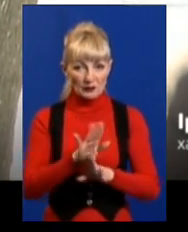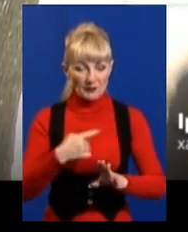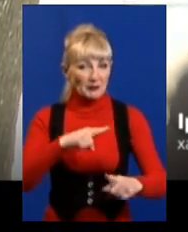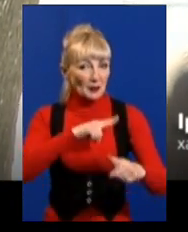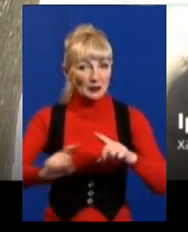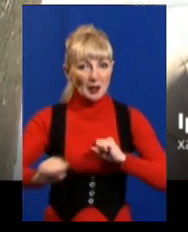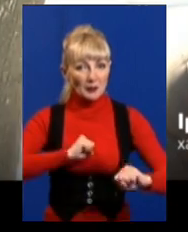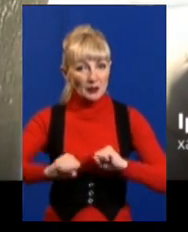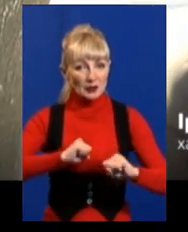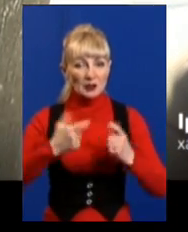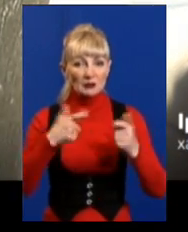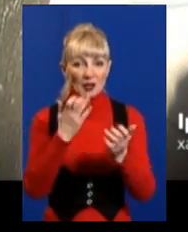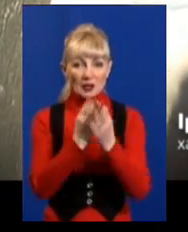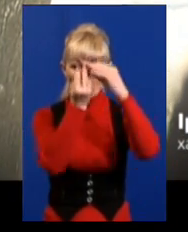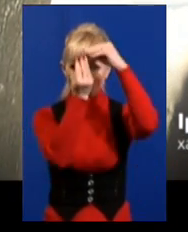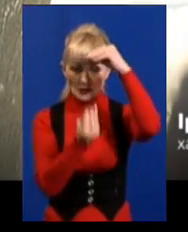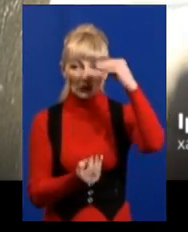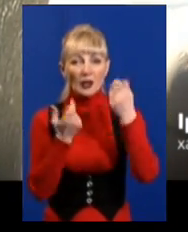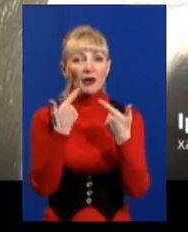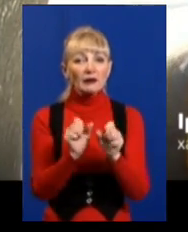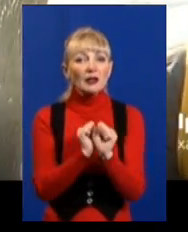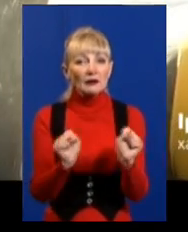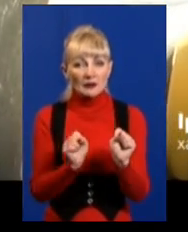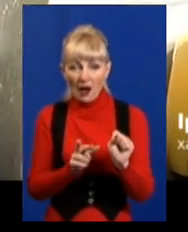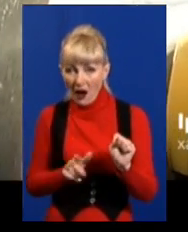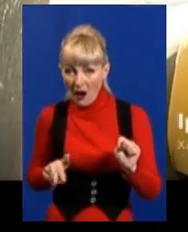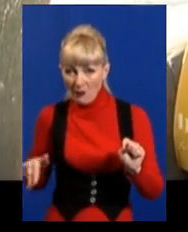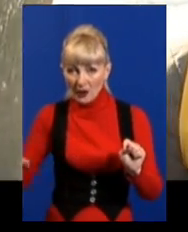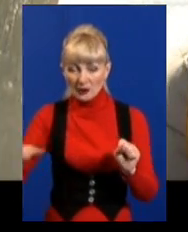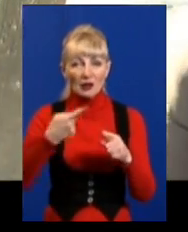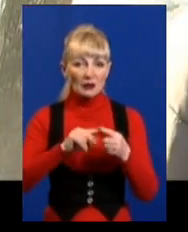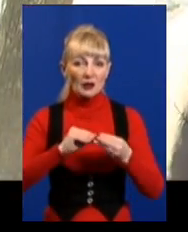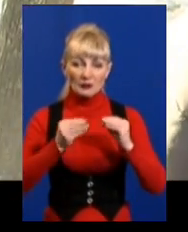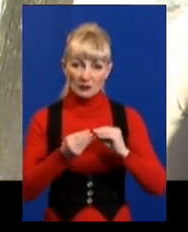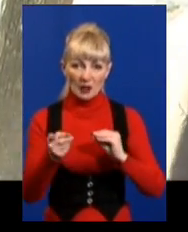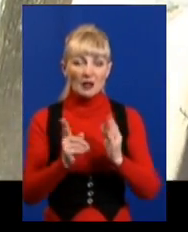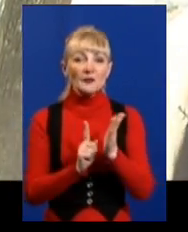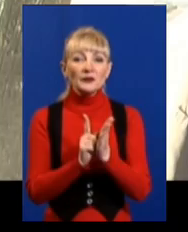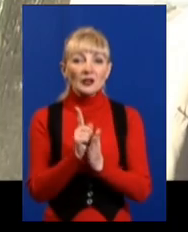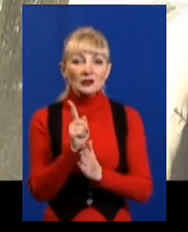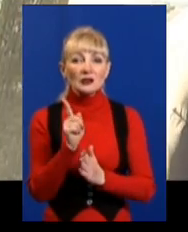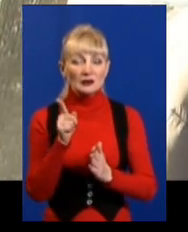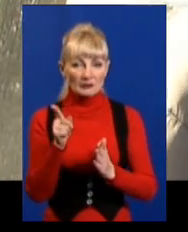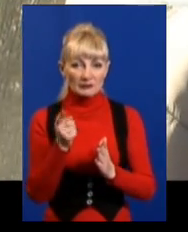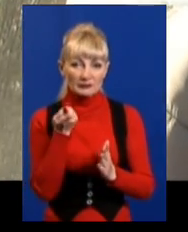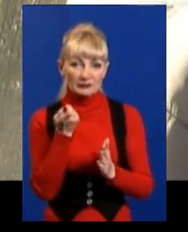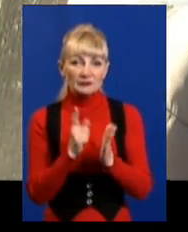Пробігаємо швидко там, де є бурульки, де не можна обійти. Те, що це проблема, це так. Але наче почали прибирати там, де ми мешкаємо.